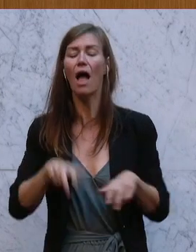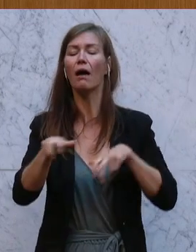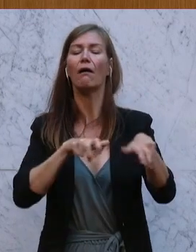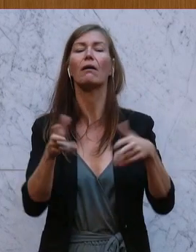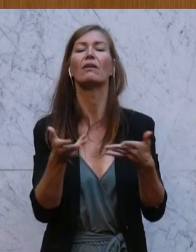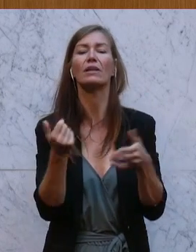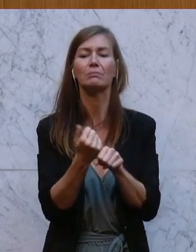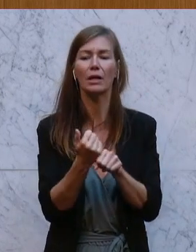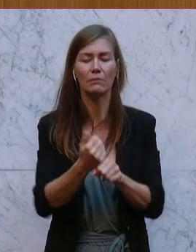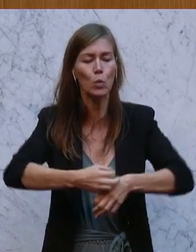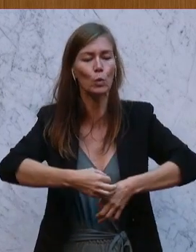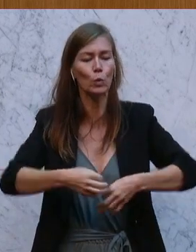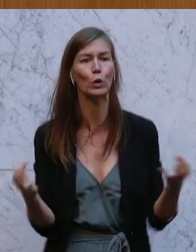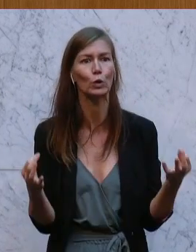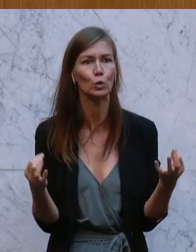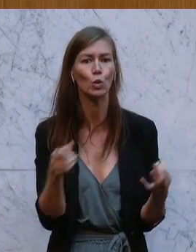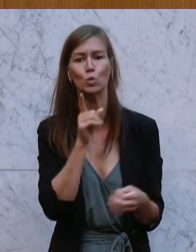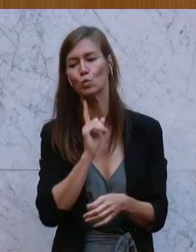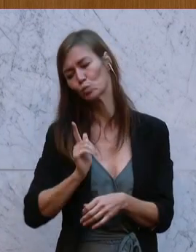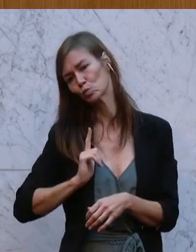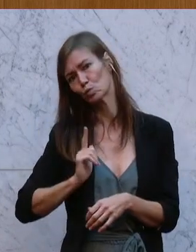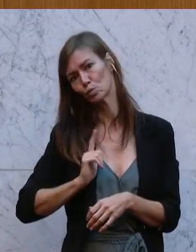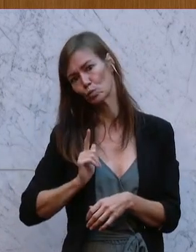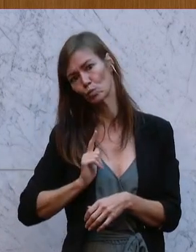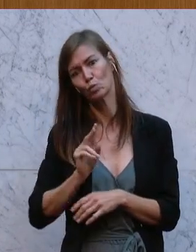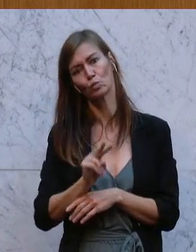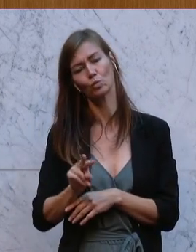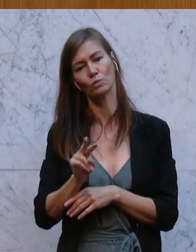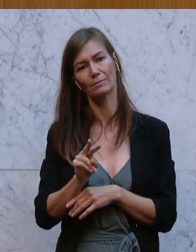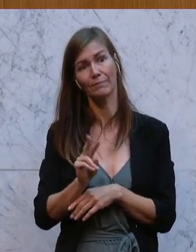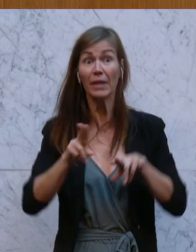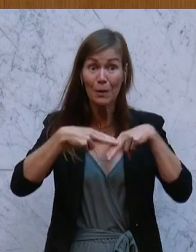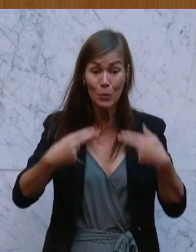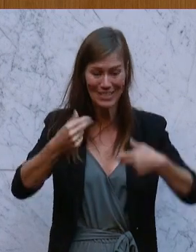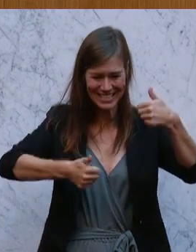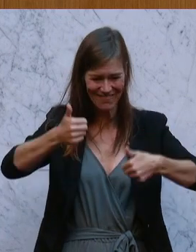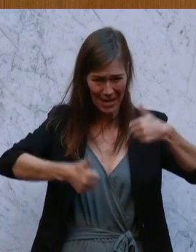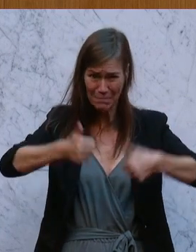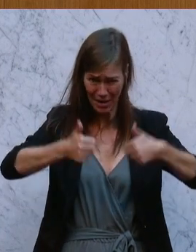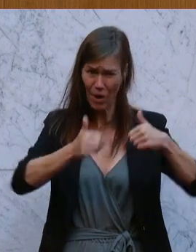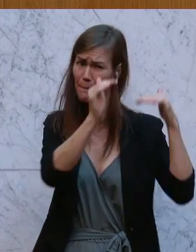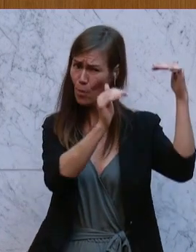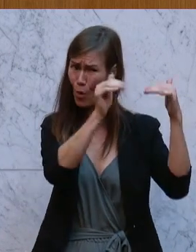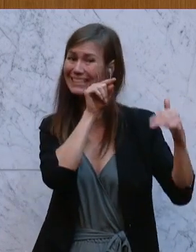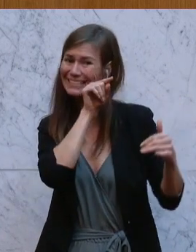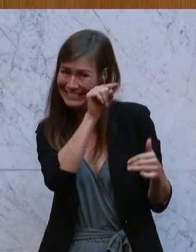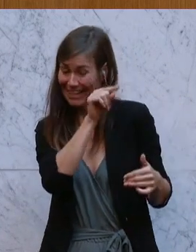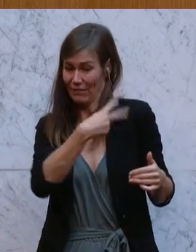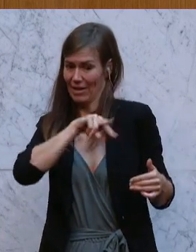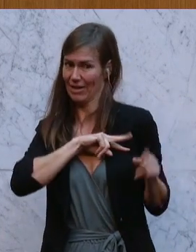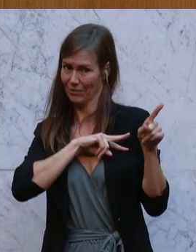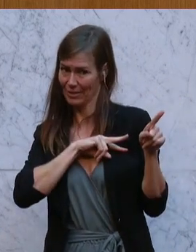einfach nur zu. Die Bundeswettbewerbsbehörde, die Behörde, die an und für sich dafür zuständig wäre, genau auf solche